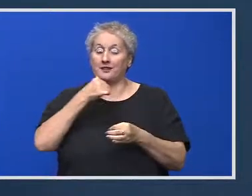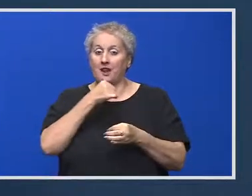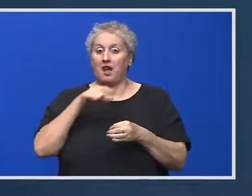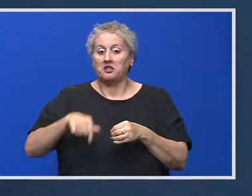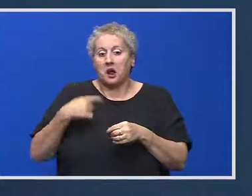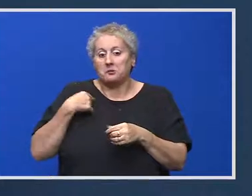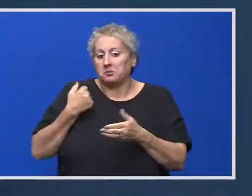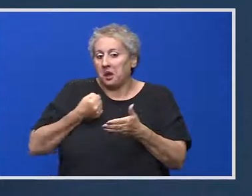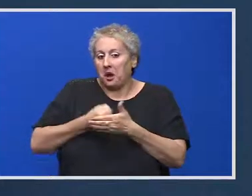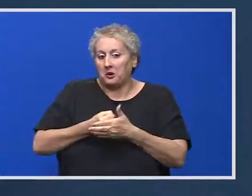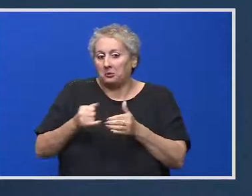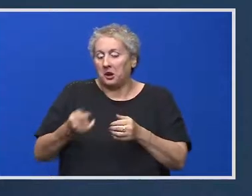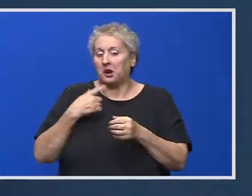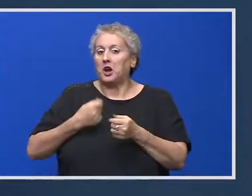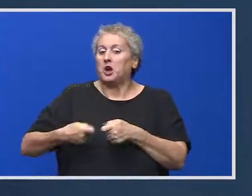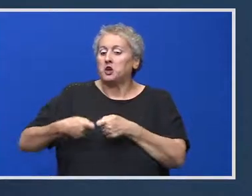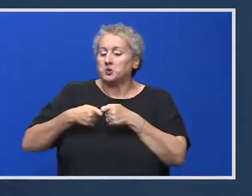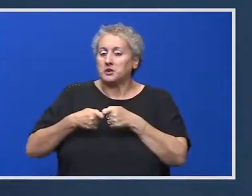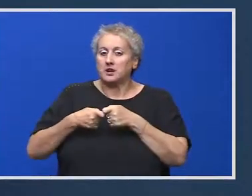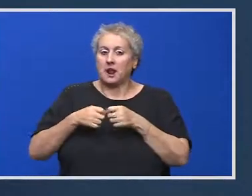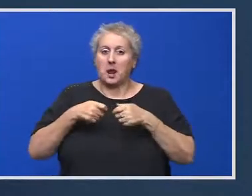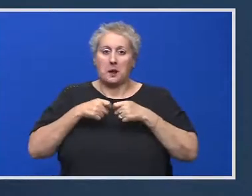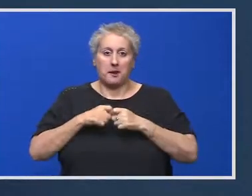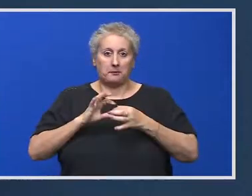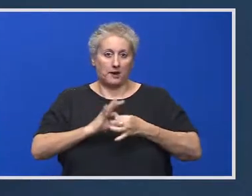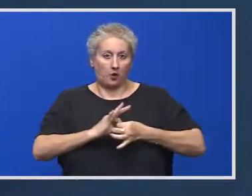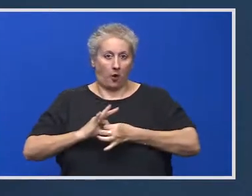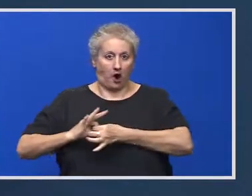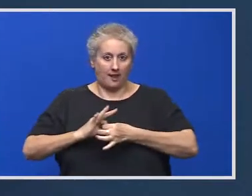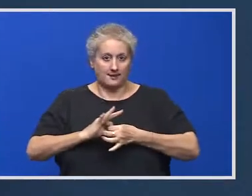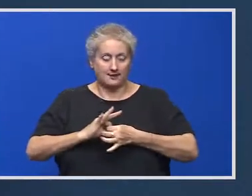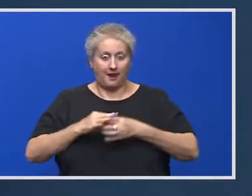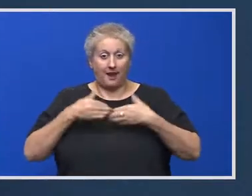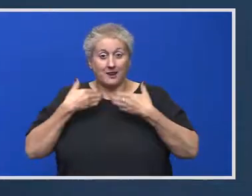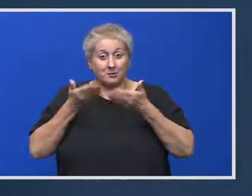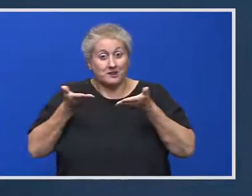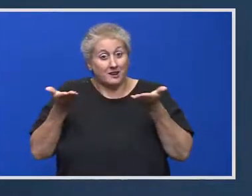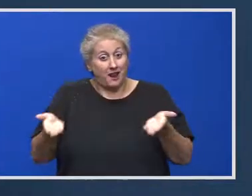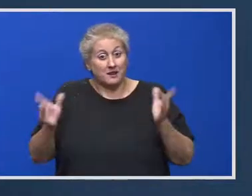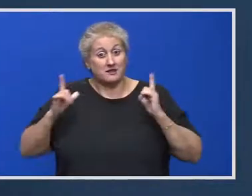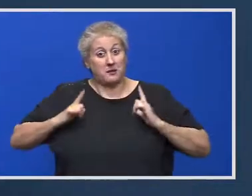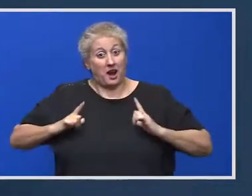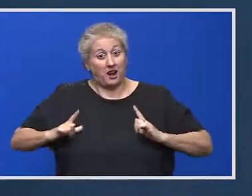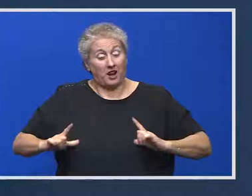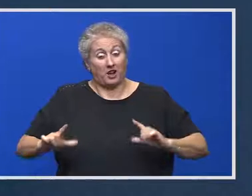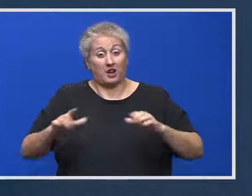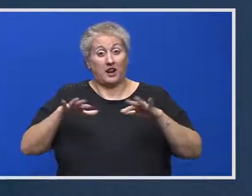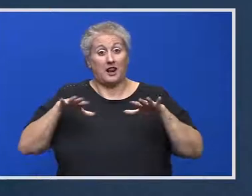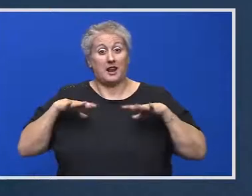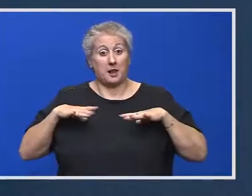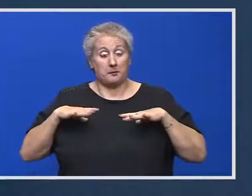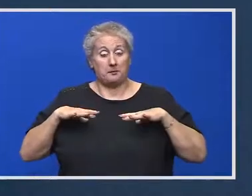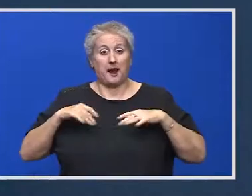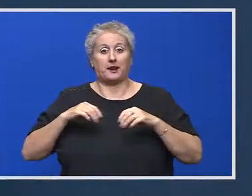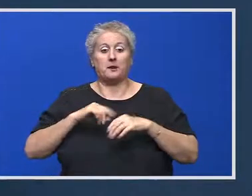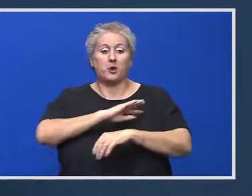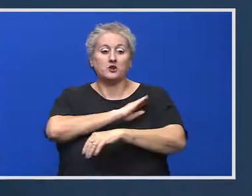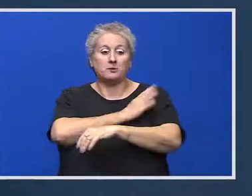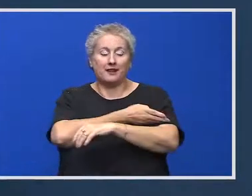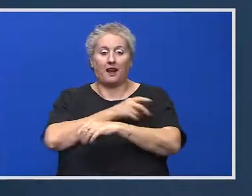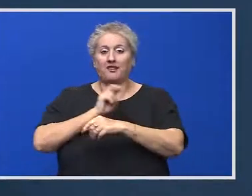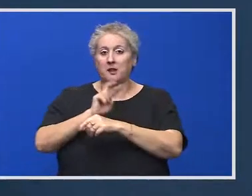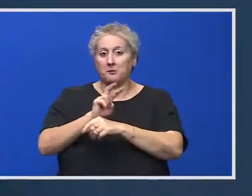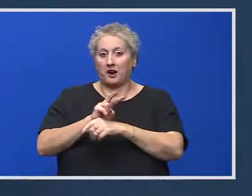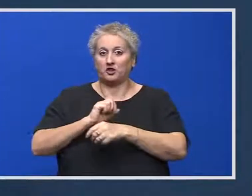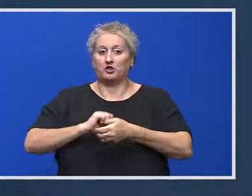susținerea colegilor de coaliție pentru a relaxa condițiile, pentru a avea concerte și aia mai departe. Dacă am înțeles eu